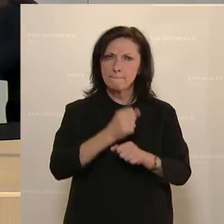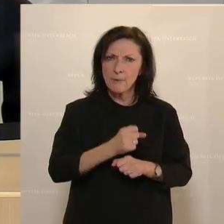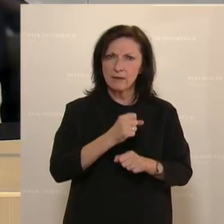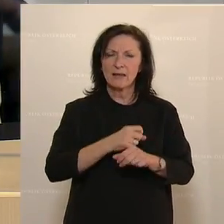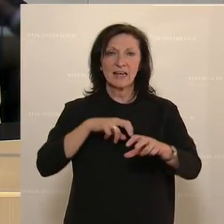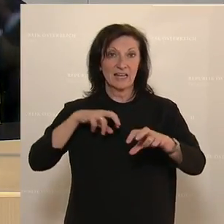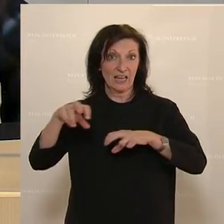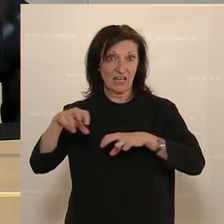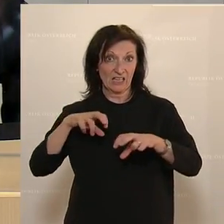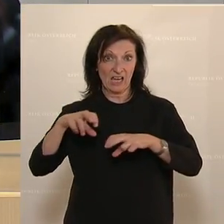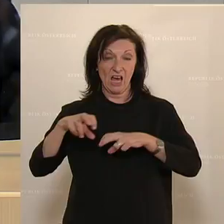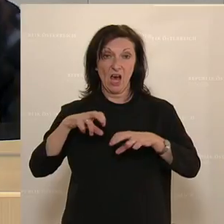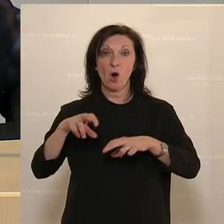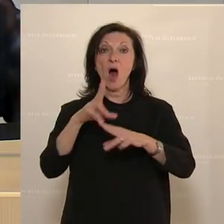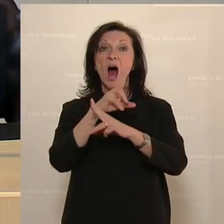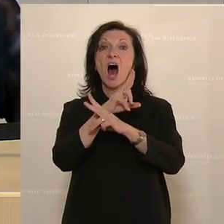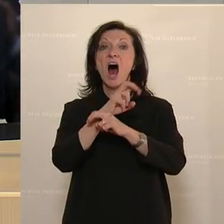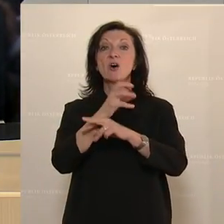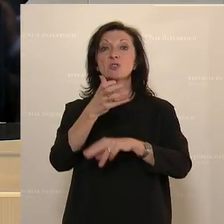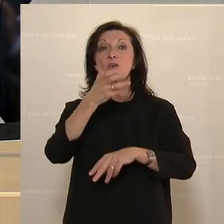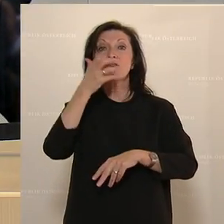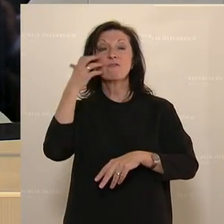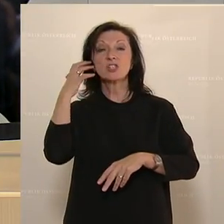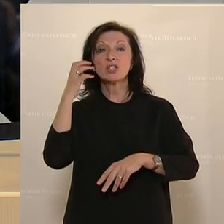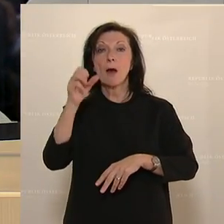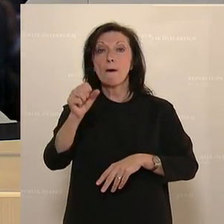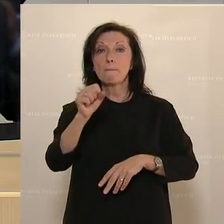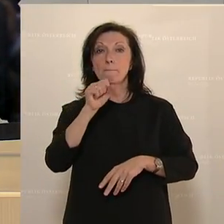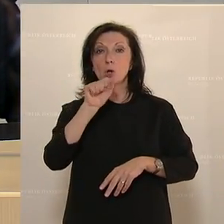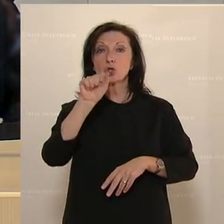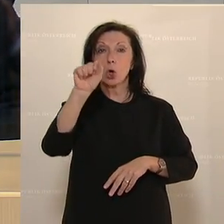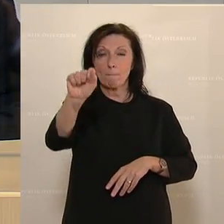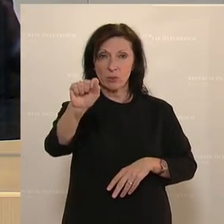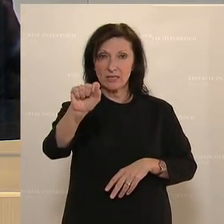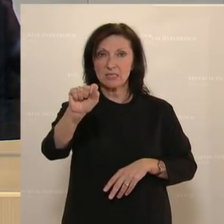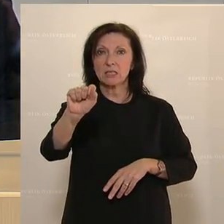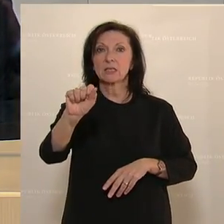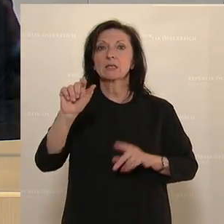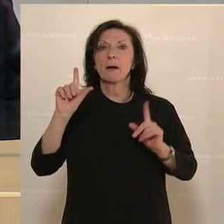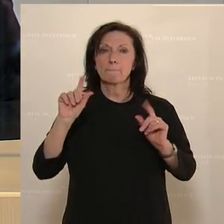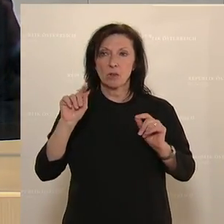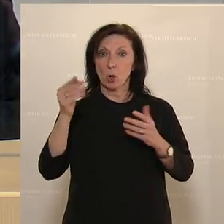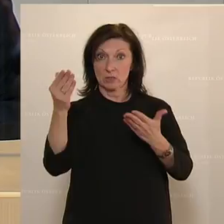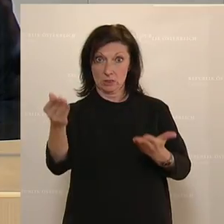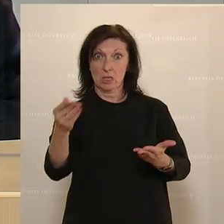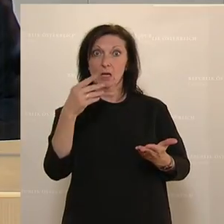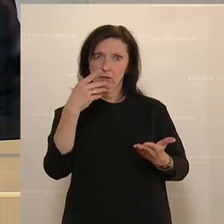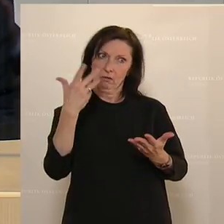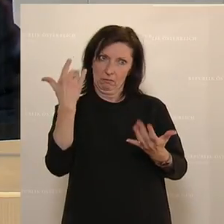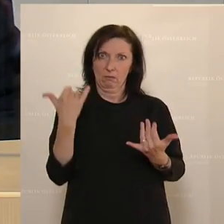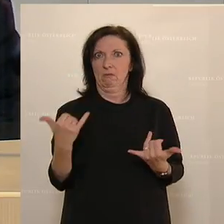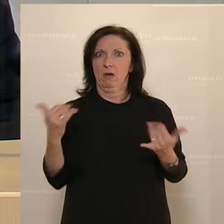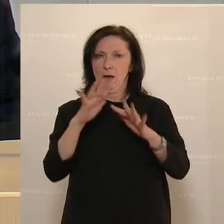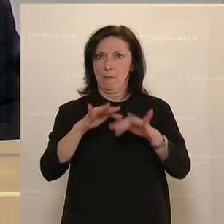Regierung, die sich aus Austrofaschisten und Postkommunisten zusammensetzt, weil sie die Würde des Hauses verletzt. Gleichzeitig auch der